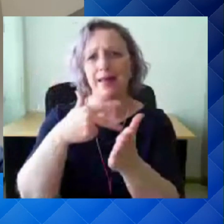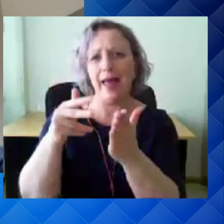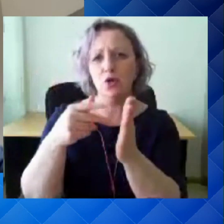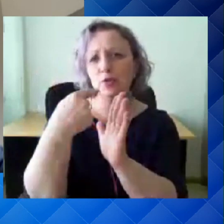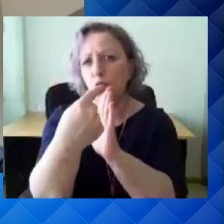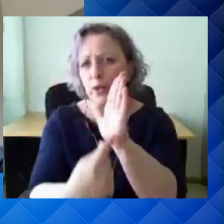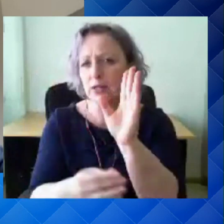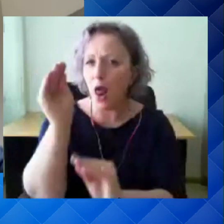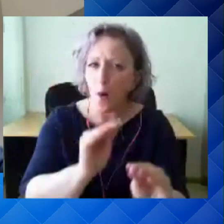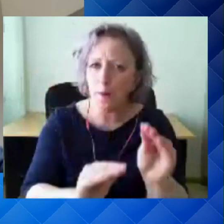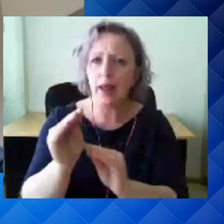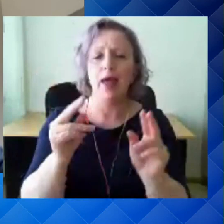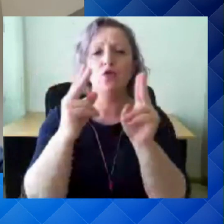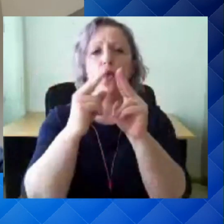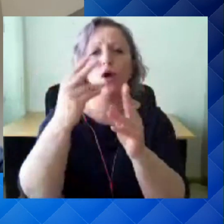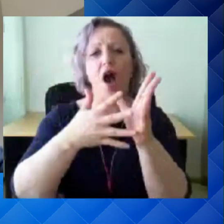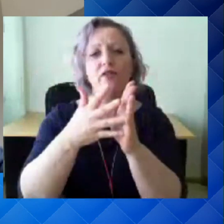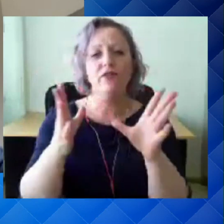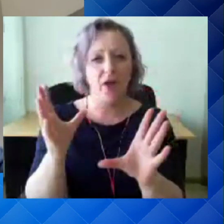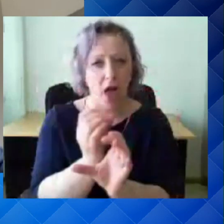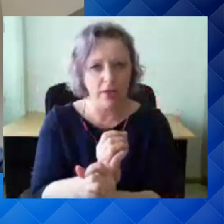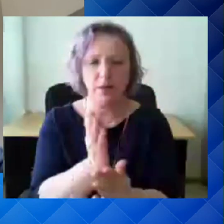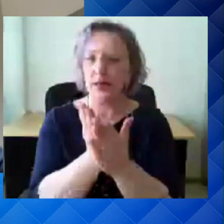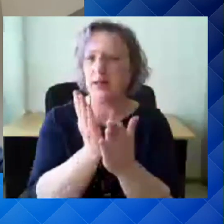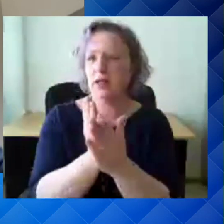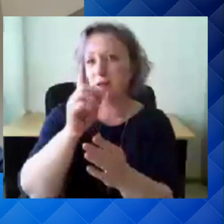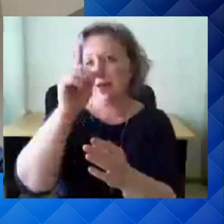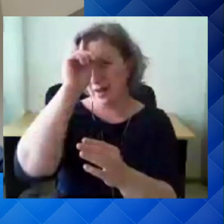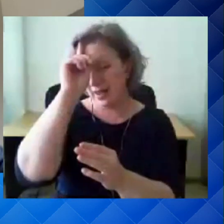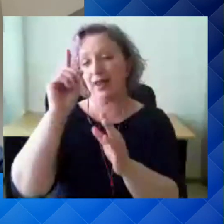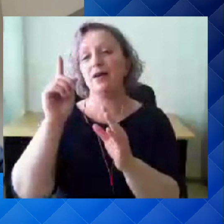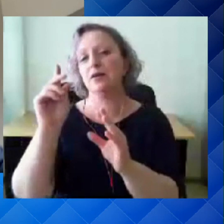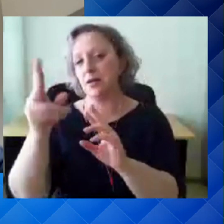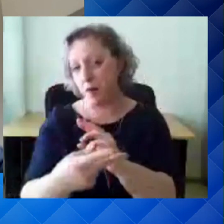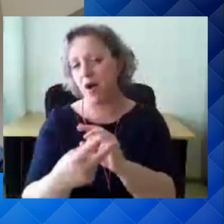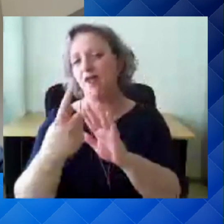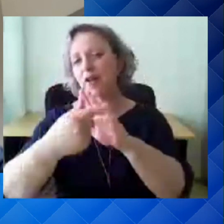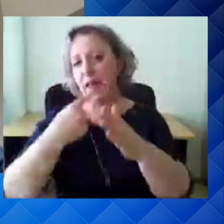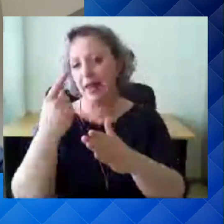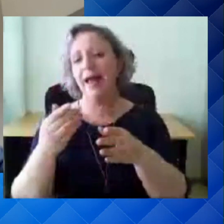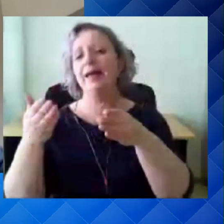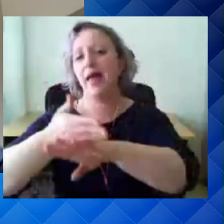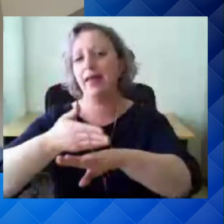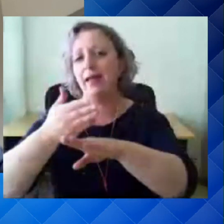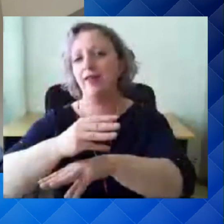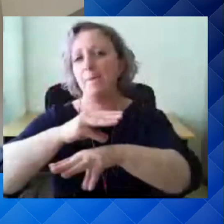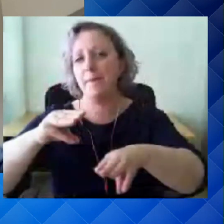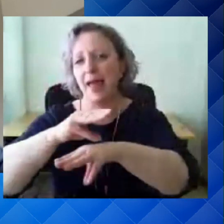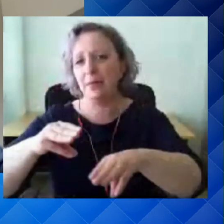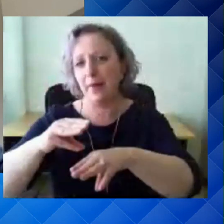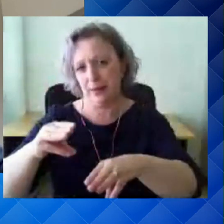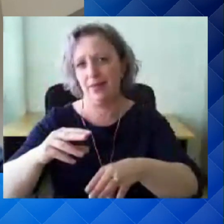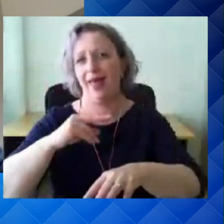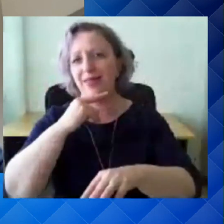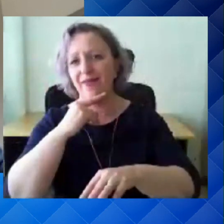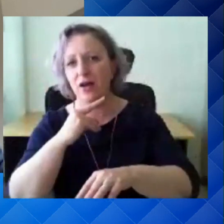loomine, kontaktide aru vähendamine ja riigipoolt siis ka täiendavad me, et me teeb tavatu saabinevalt